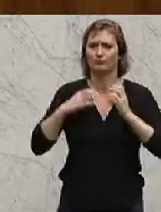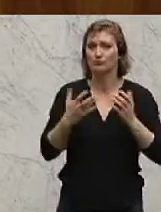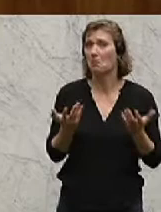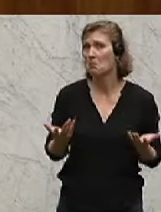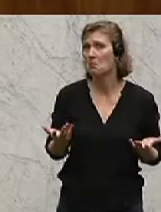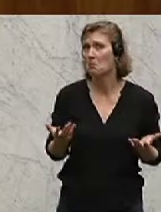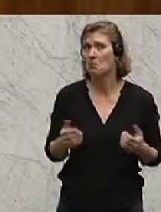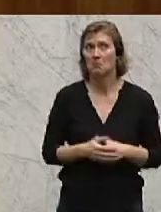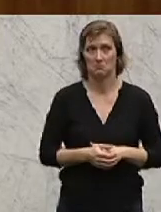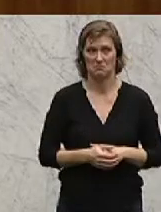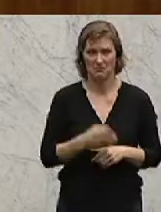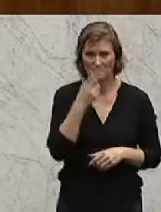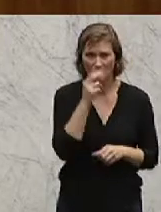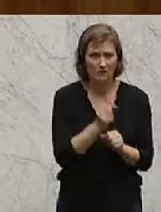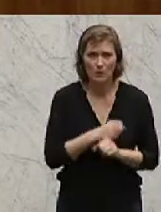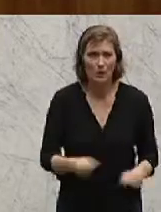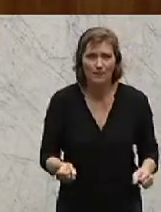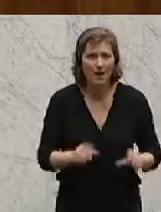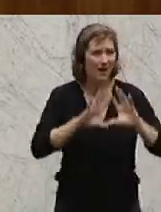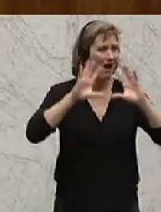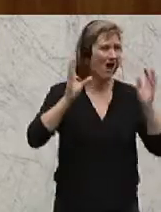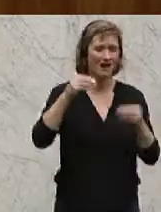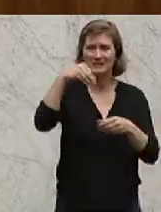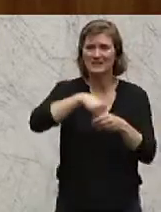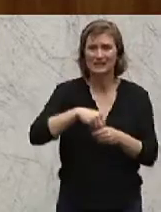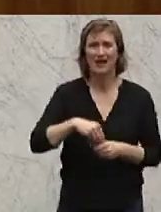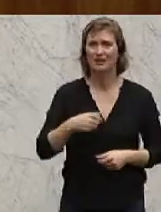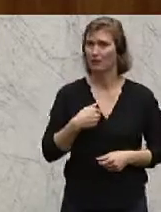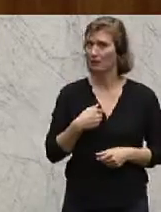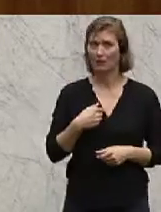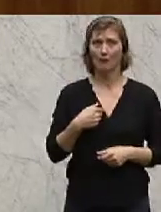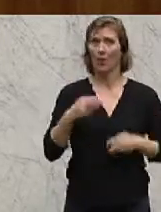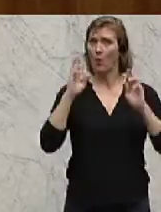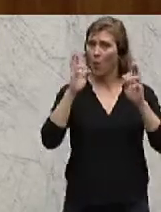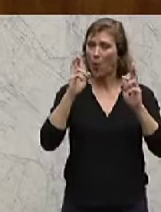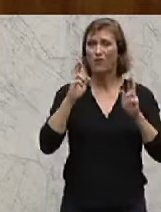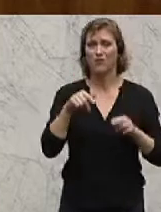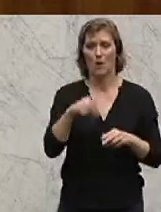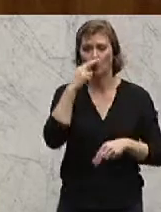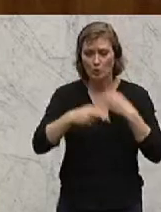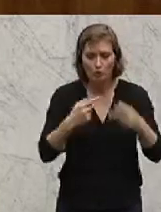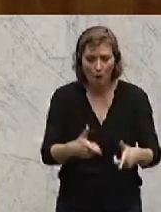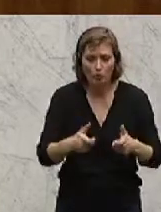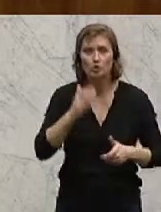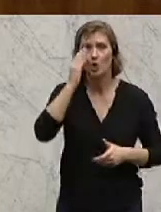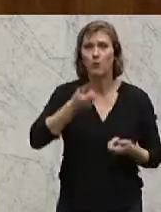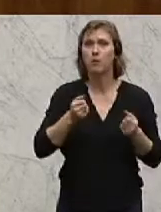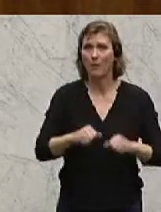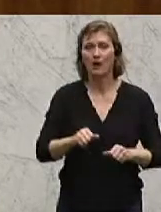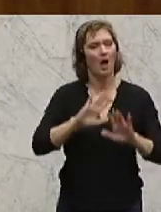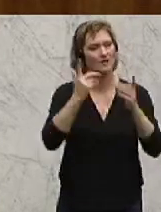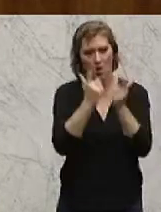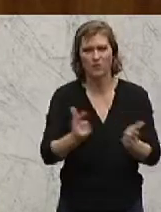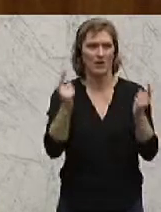Es ist unwahrscheinlich, was da alles dahintersteckt und ich gehe davon aus und ich hoffe, dass der Hypo-Untersuchungsausschuss das alles aufklären wird.